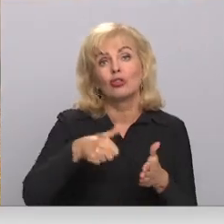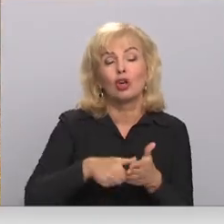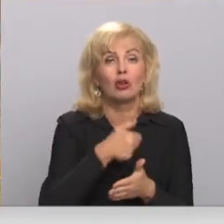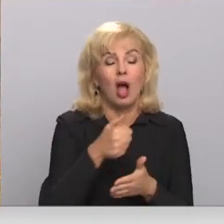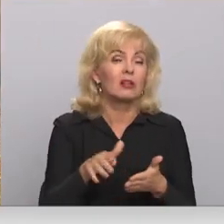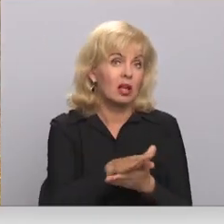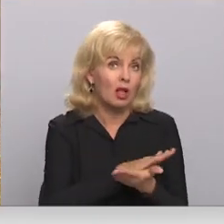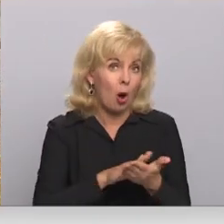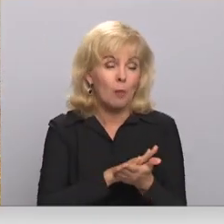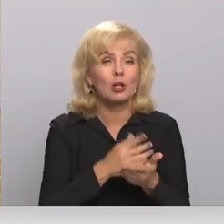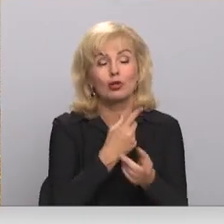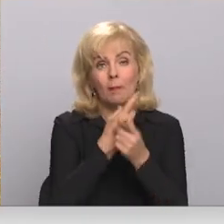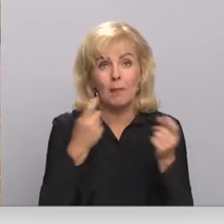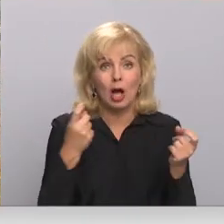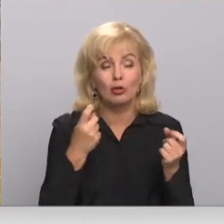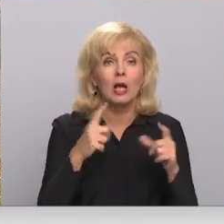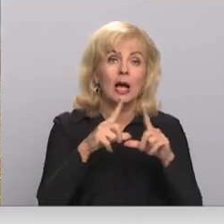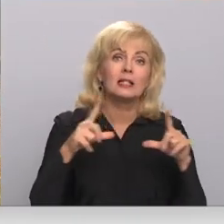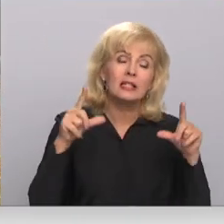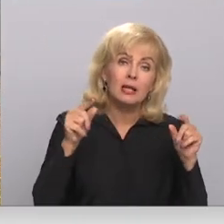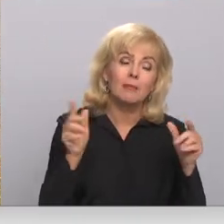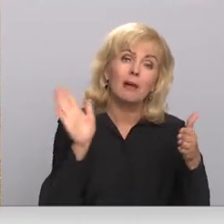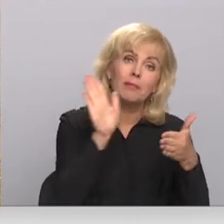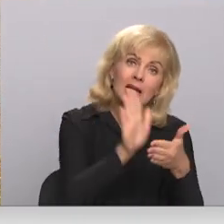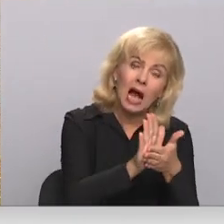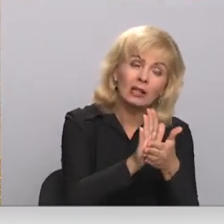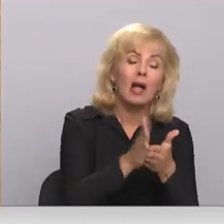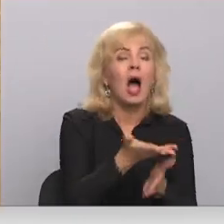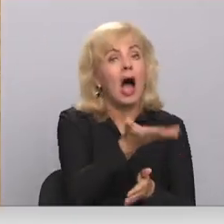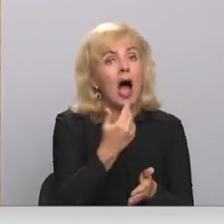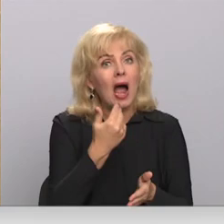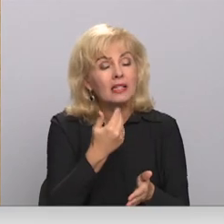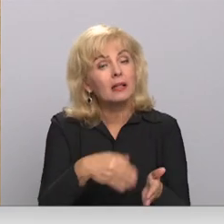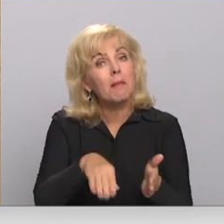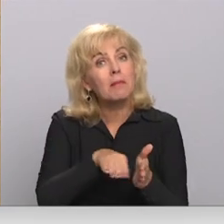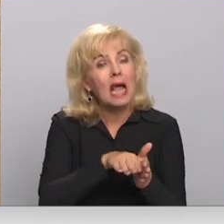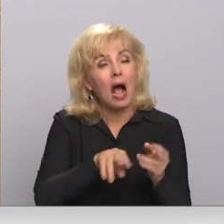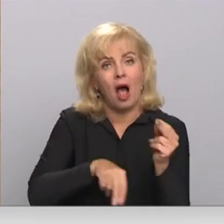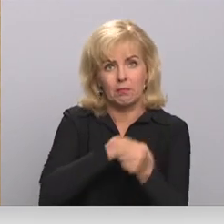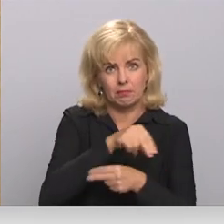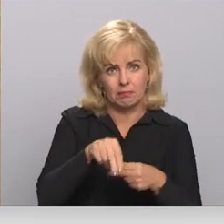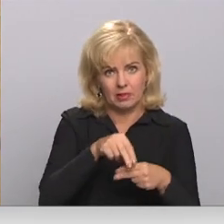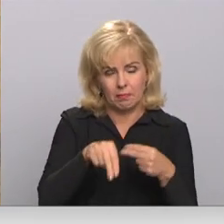gadu nav bijuši paziņojumi, zīmes vai citi aicinājumi piedalīties apspriedē. Dāvids Frenerfelds, Ivo Ržepitskis, Latvijas televīzija.